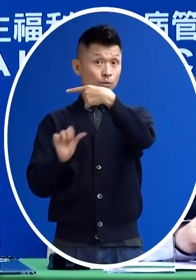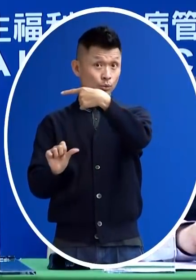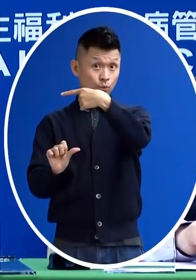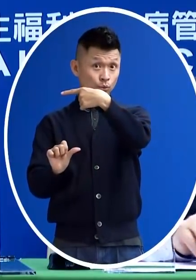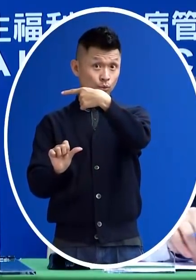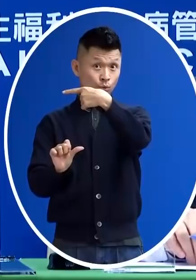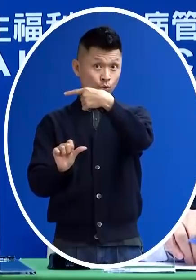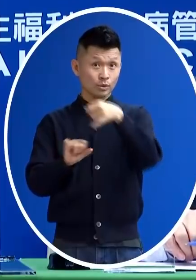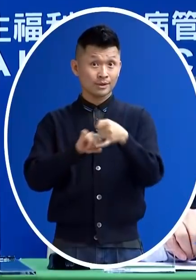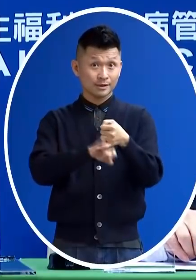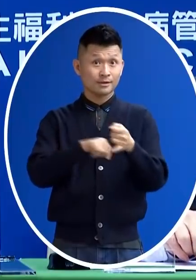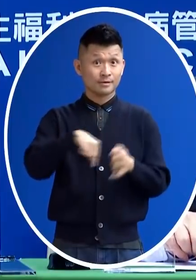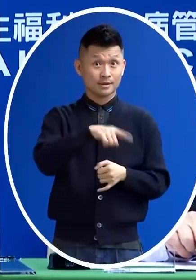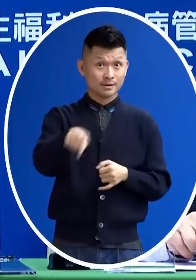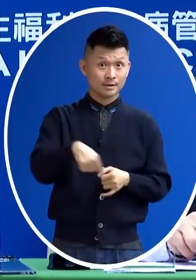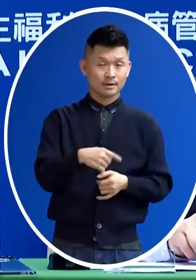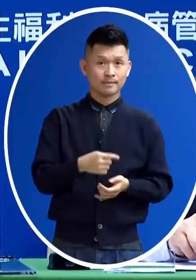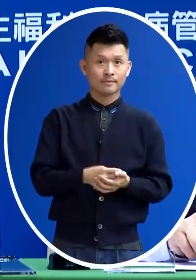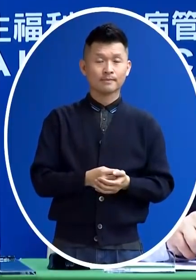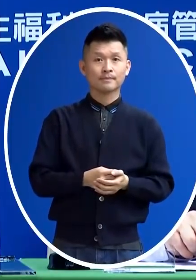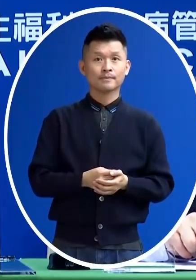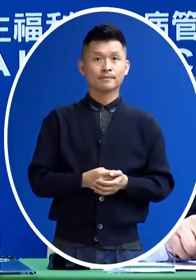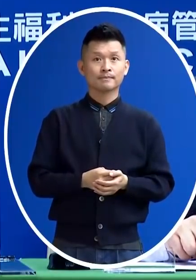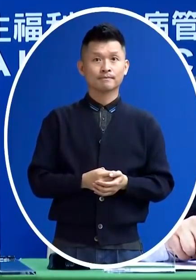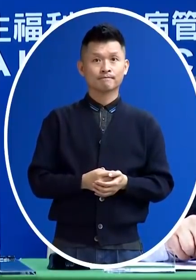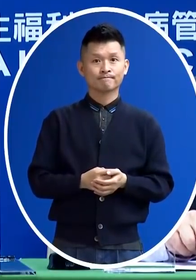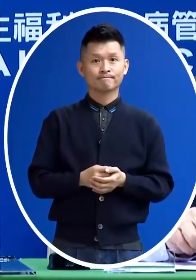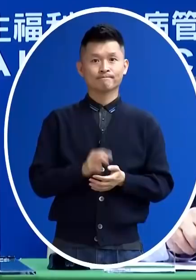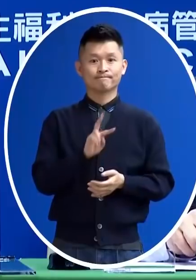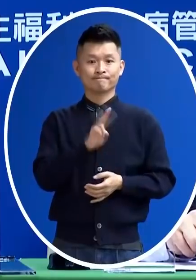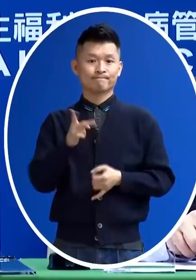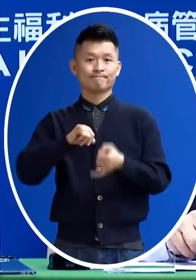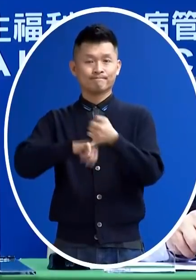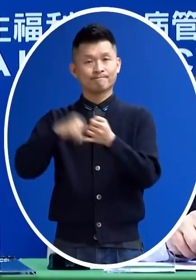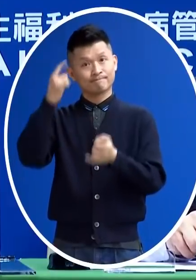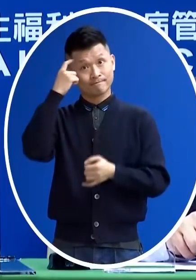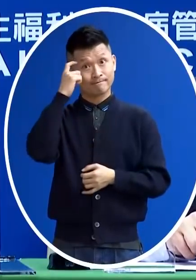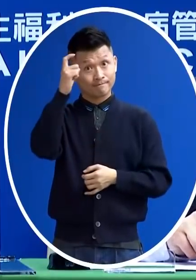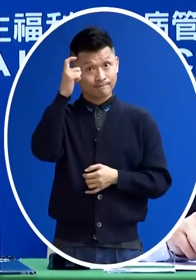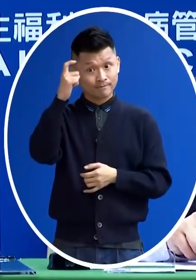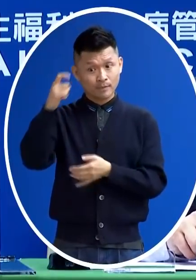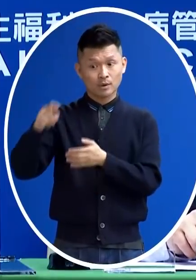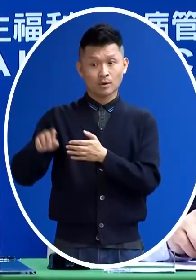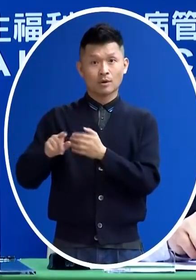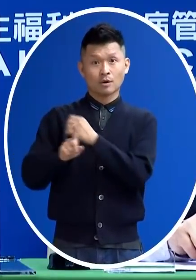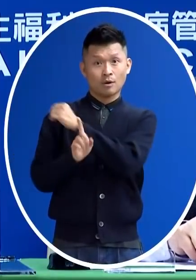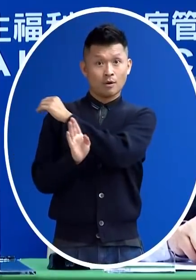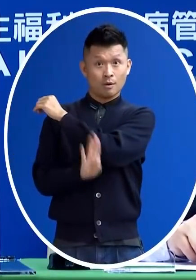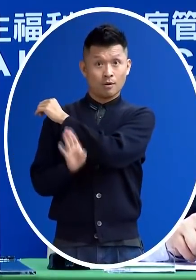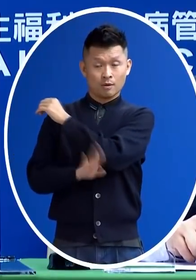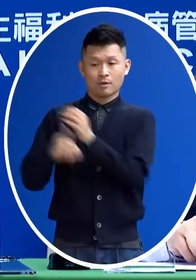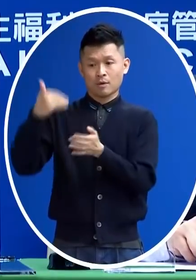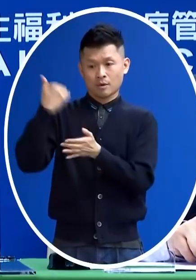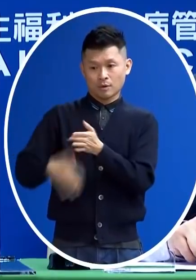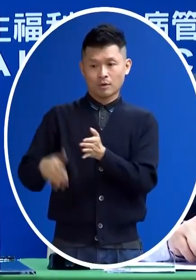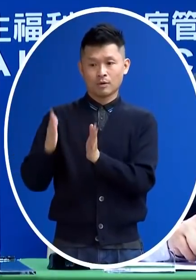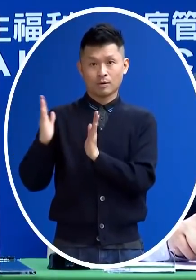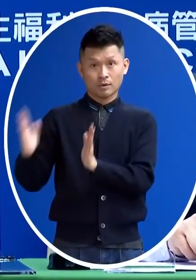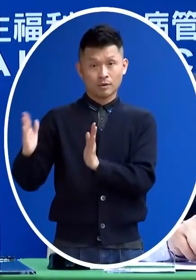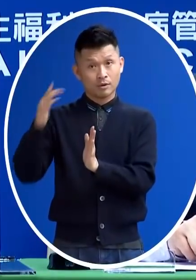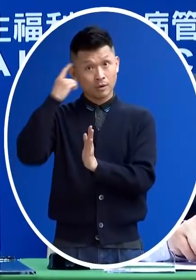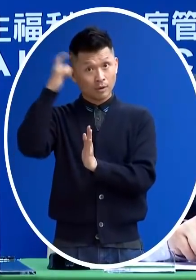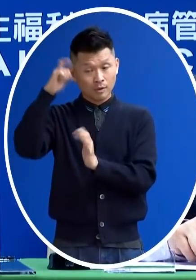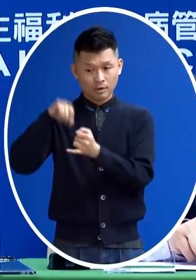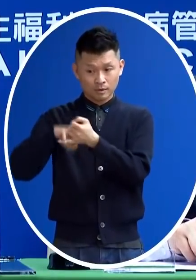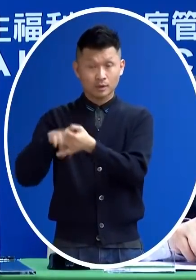5號這些人訂成變時間的10天的話他後面就會空出一輪來所以對於